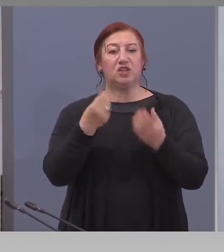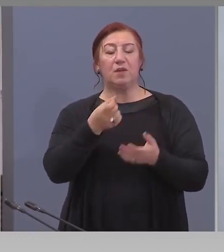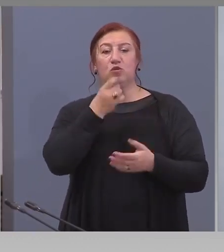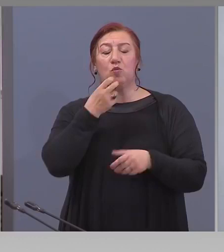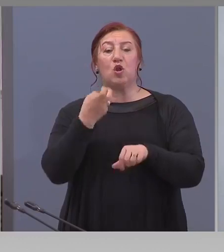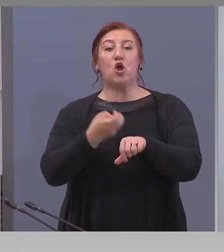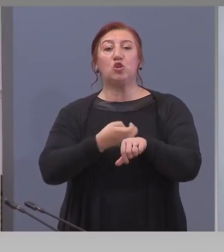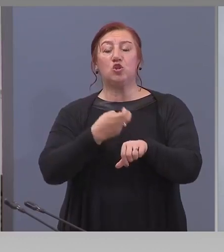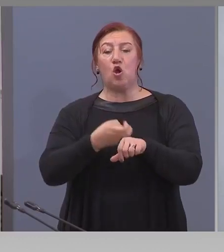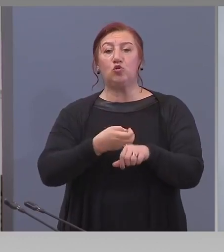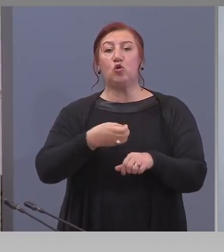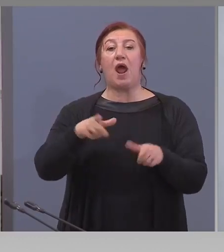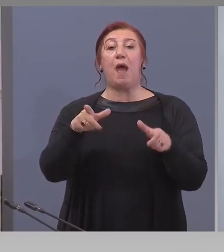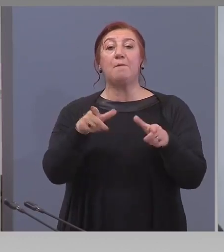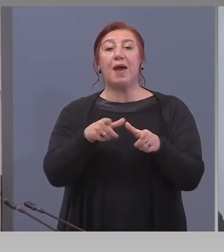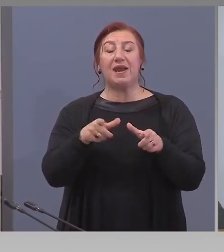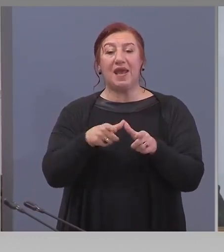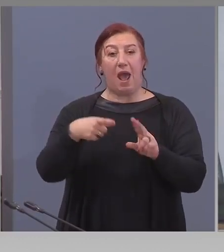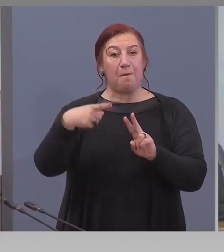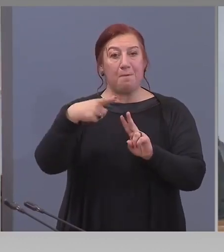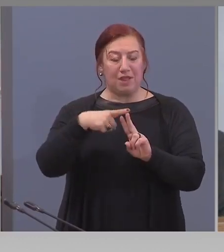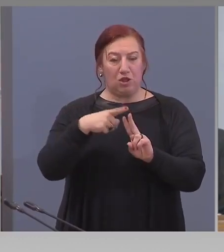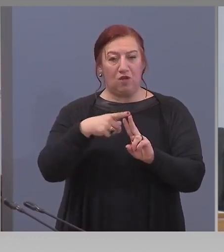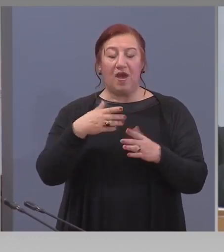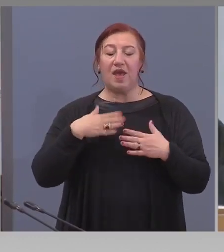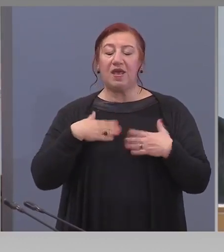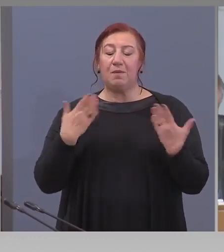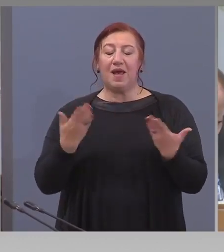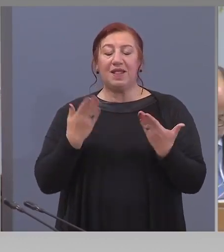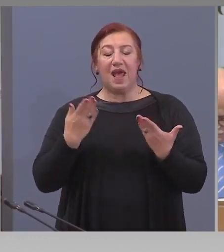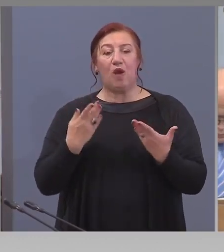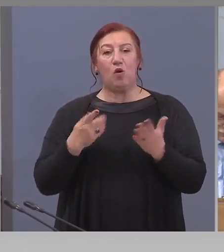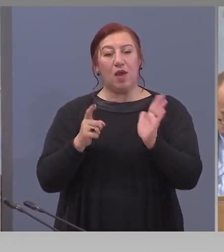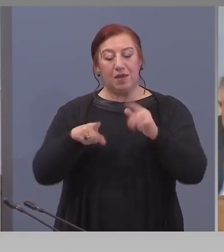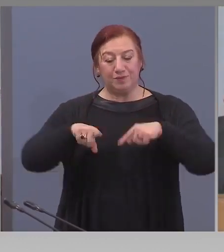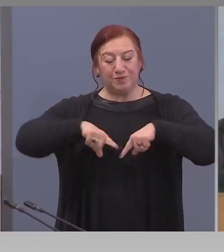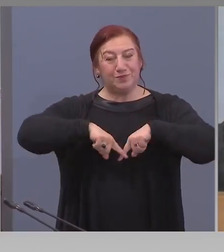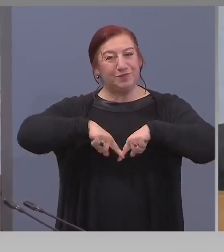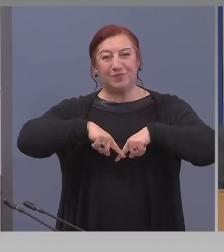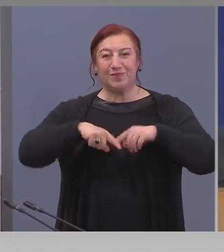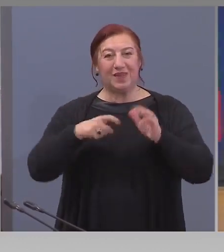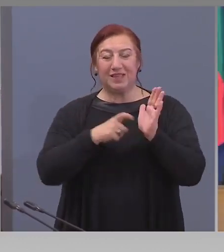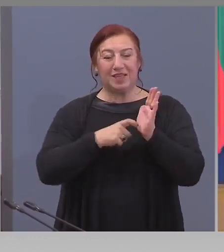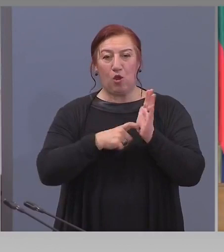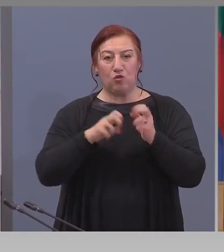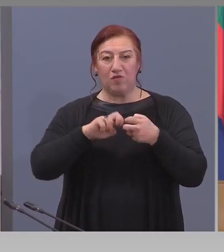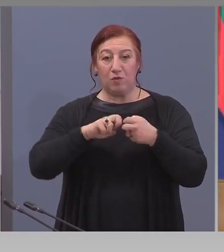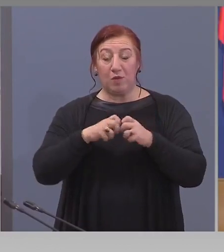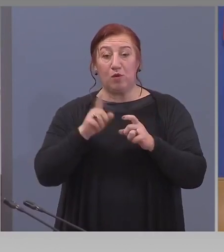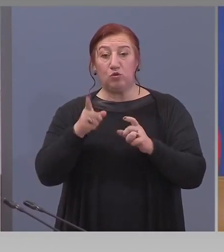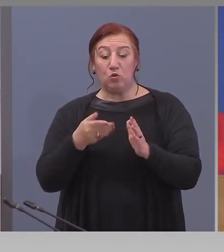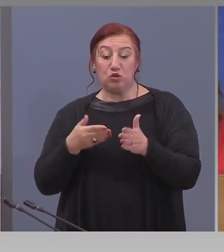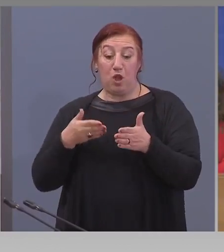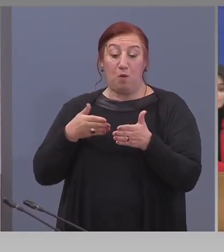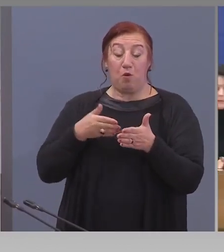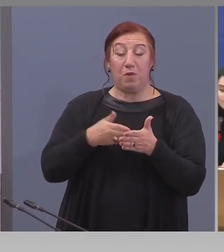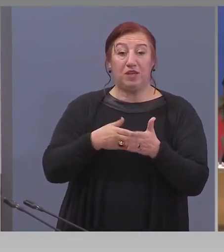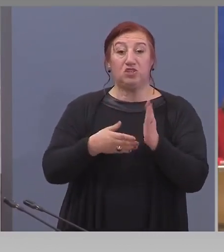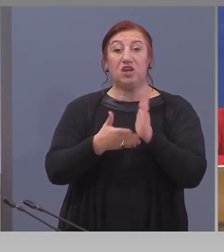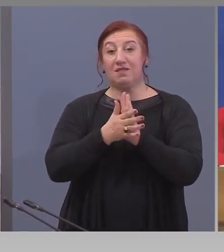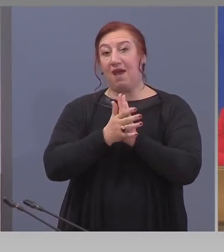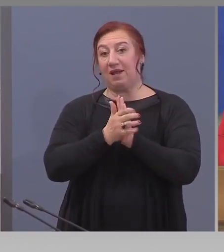Петрова, защото има някои правни проблеми, които могат да спънат работата на Медицинския еспертен съвет.